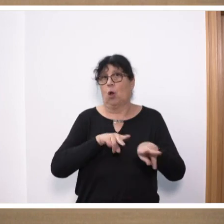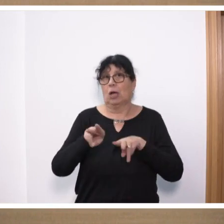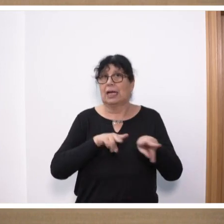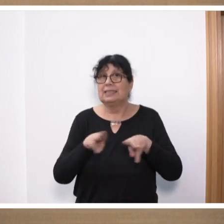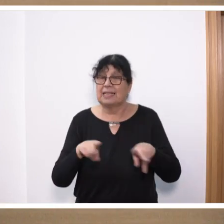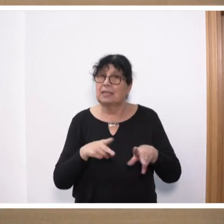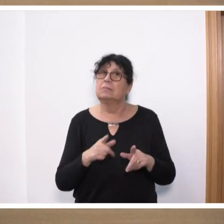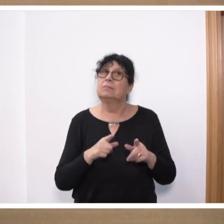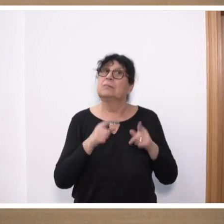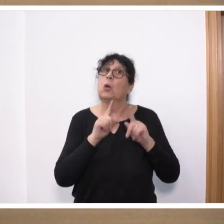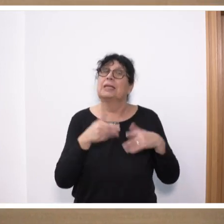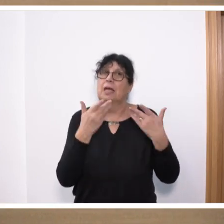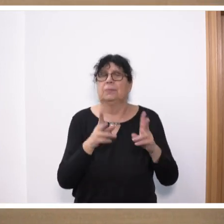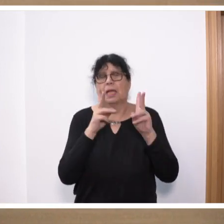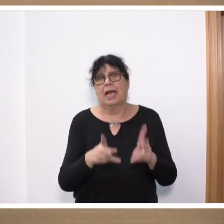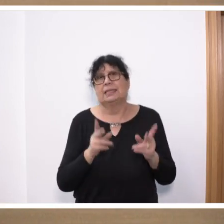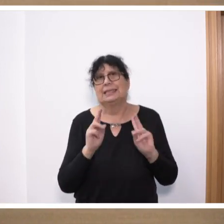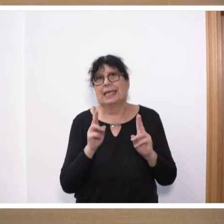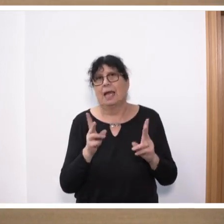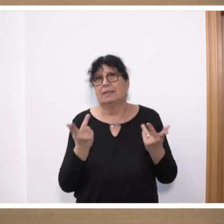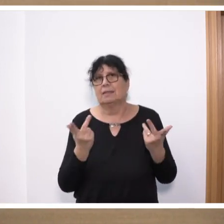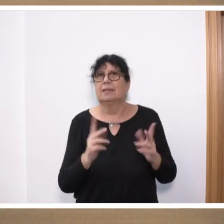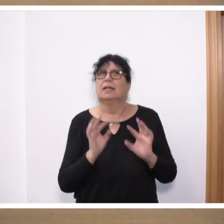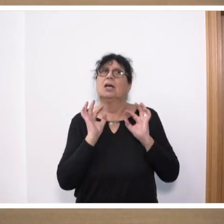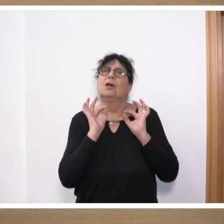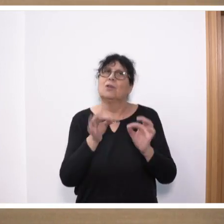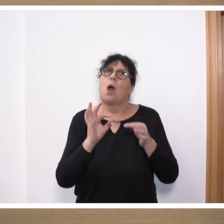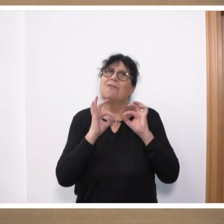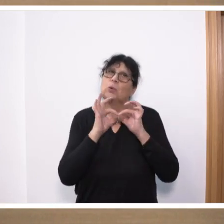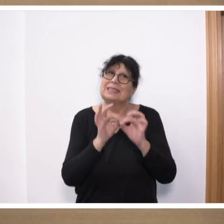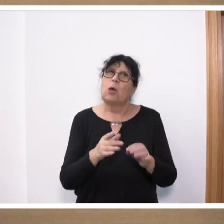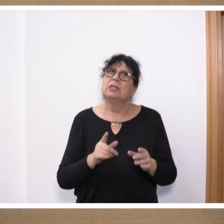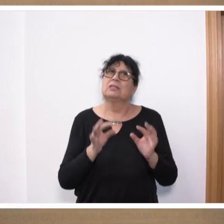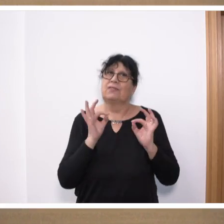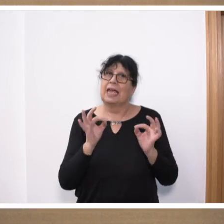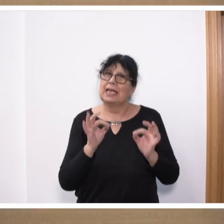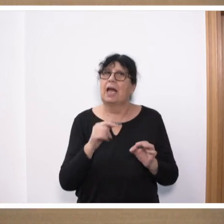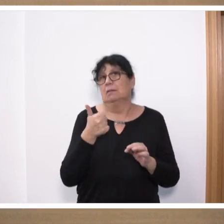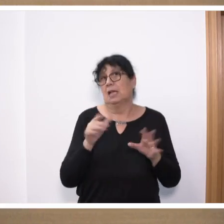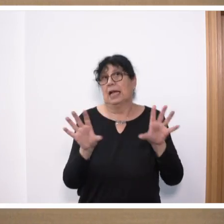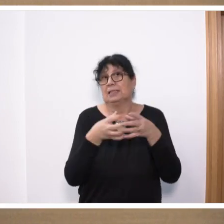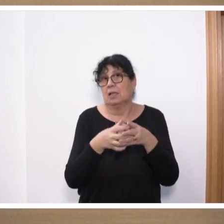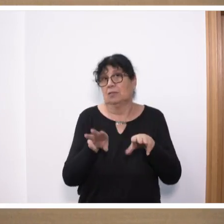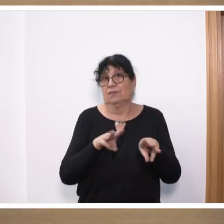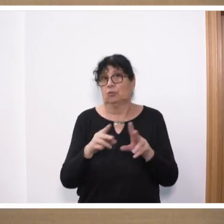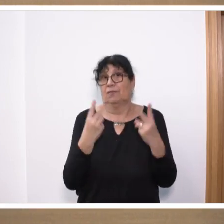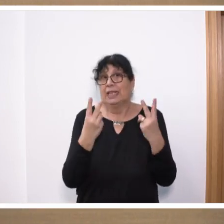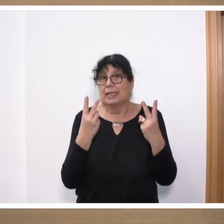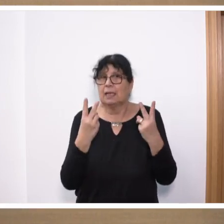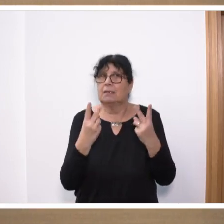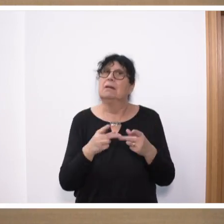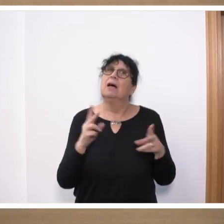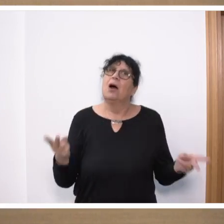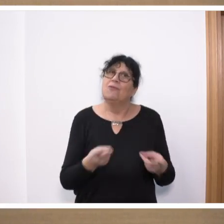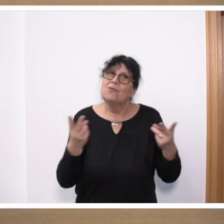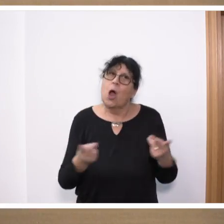gewährleisten auch Rechtssicherheit. Sie ist für die Funktionsfähigkeit einer Gesellschaft und Wirtschaft wichtig, denn sie fördert Vertrauen